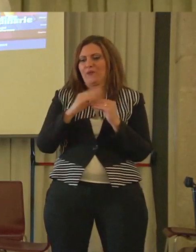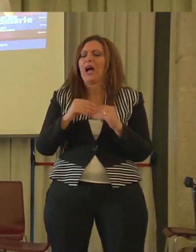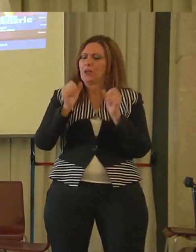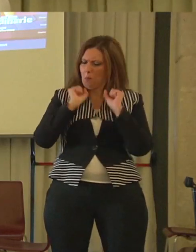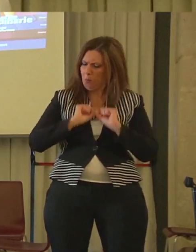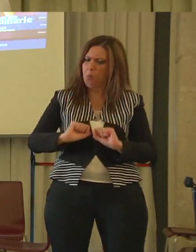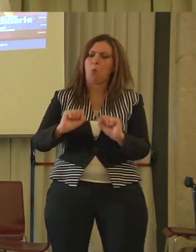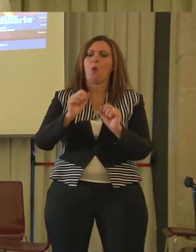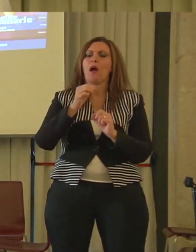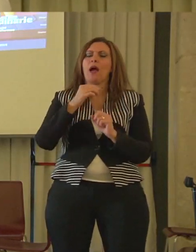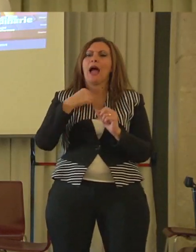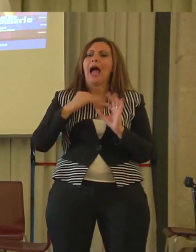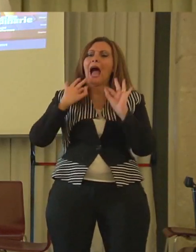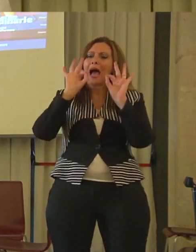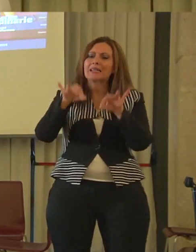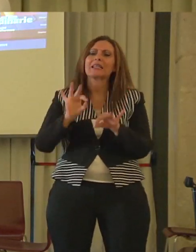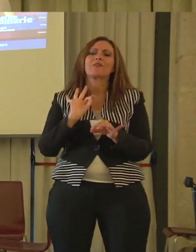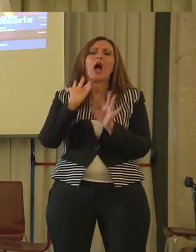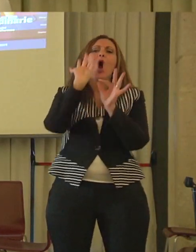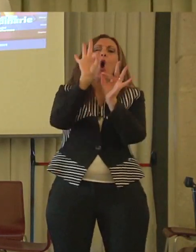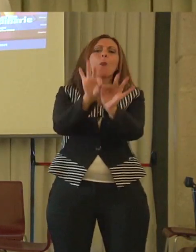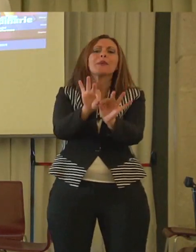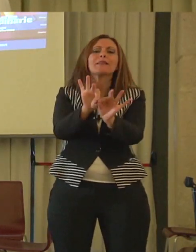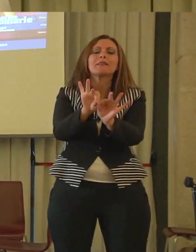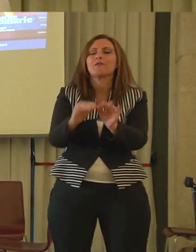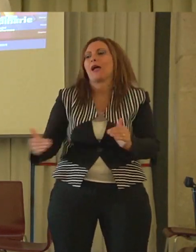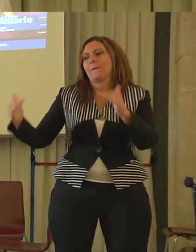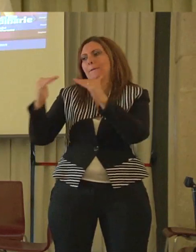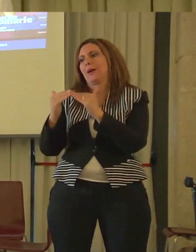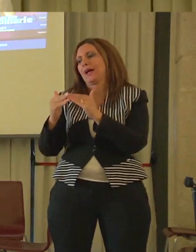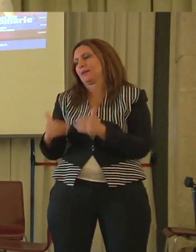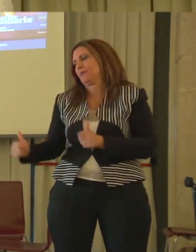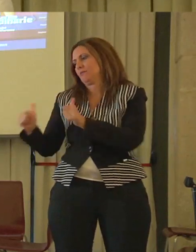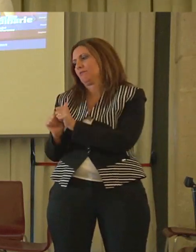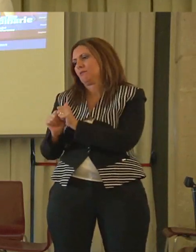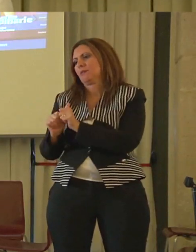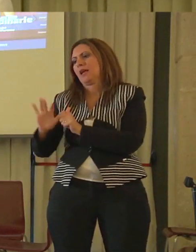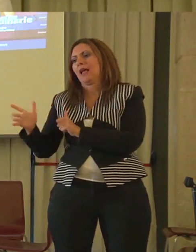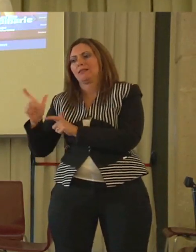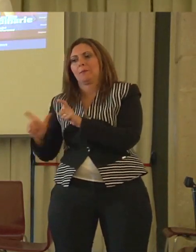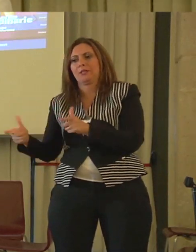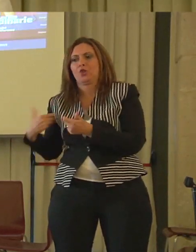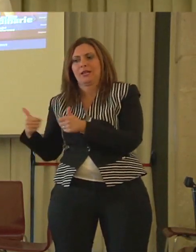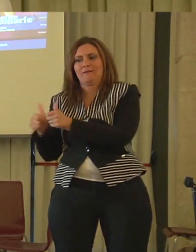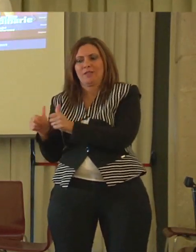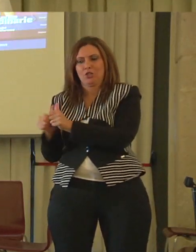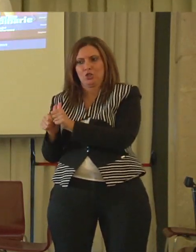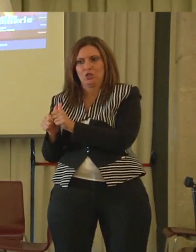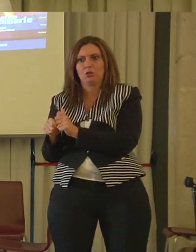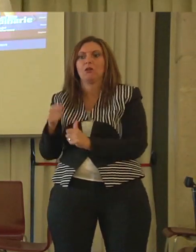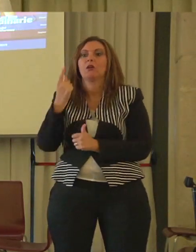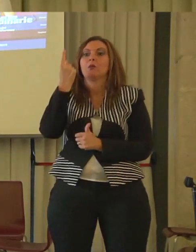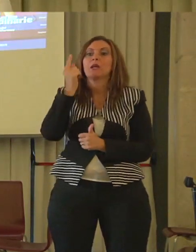posso raggiungere gli obiettivi alla pari di chi mi sta accanto. E quindi il primo obiettivo è stato